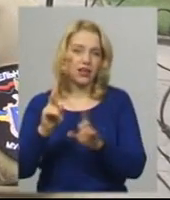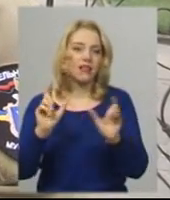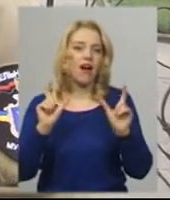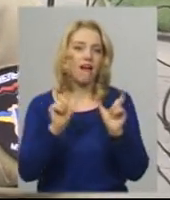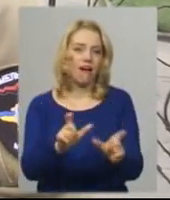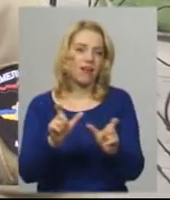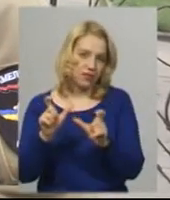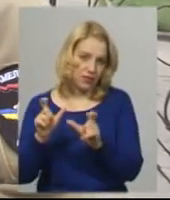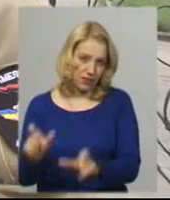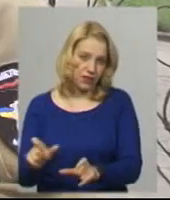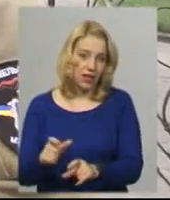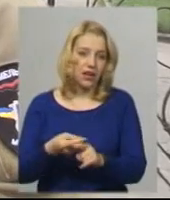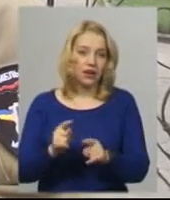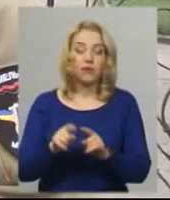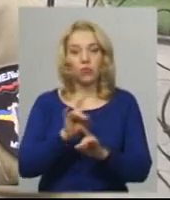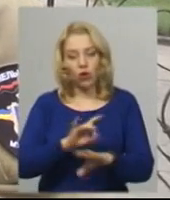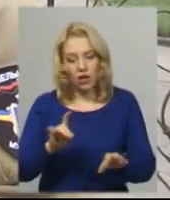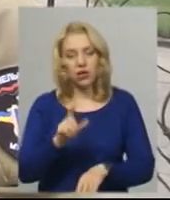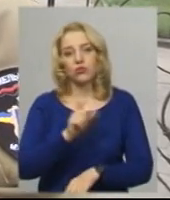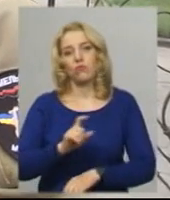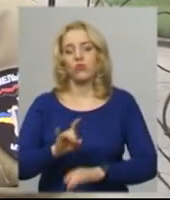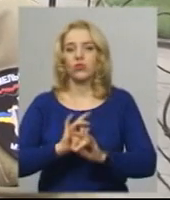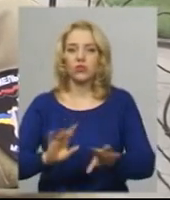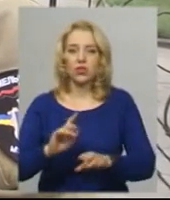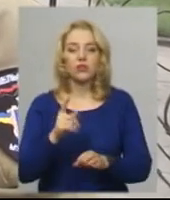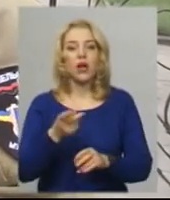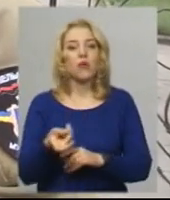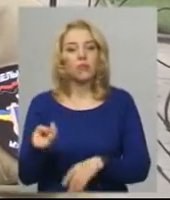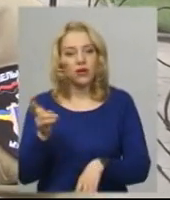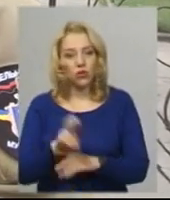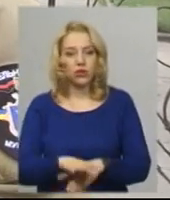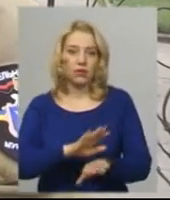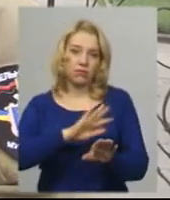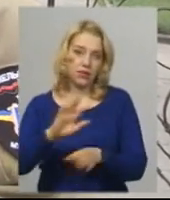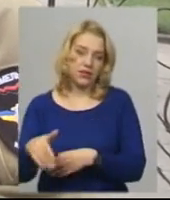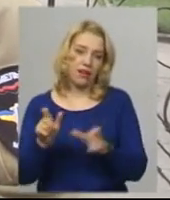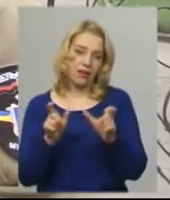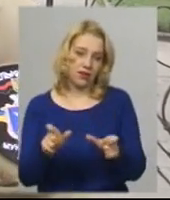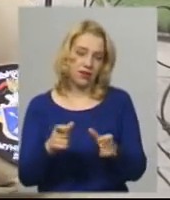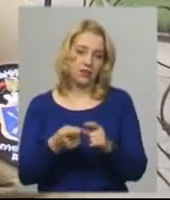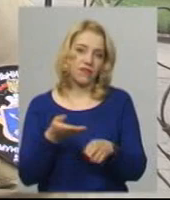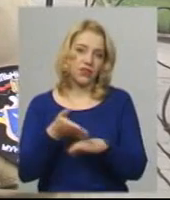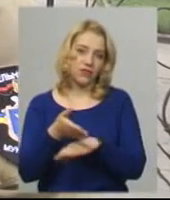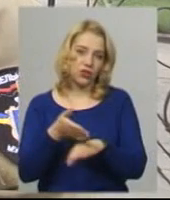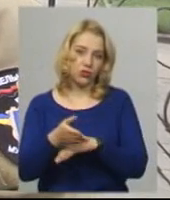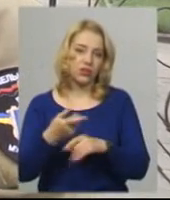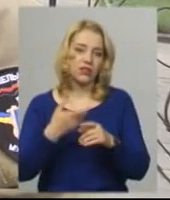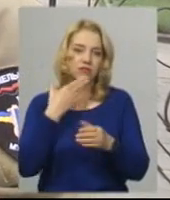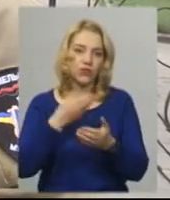приходять, що кладовищі не працюють, щоб приходили після карантину, відвідували свої могили,